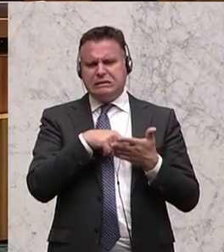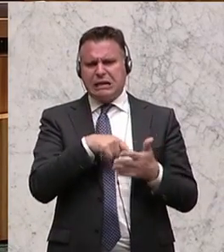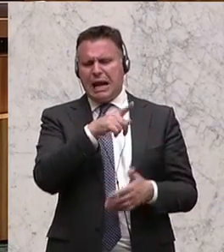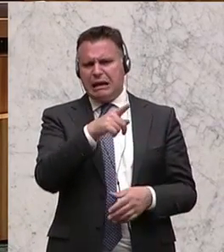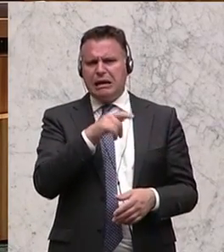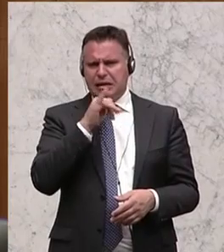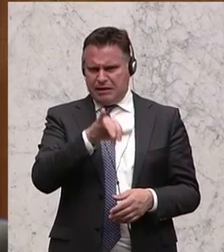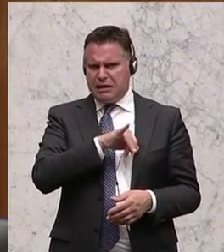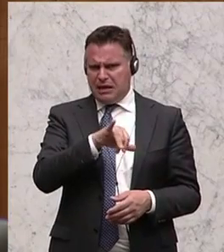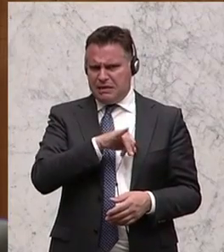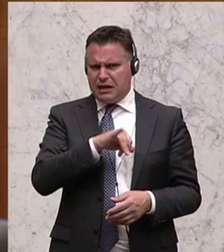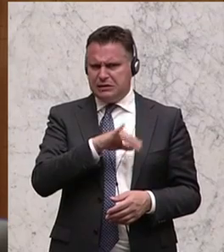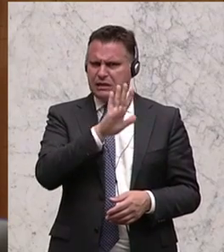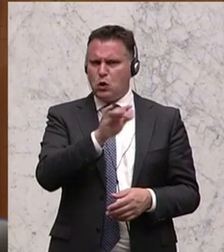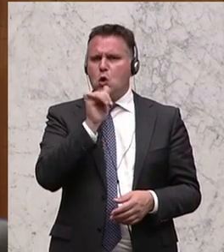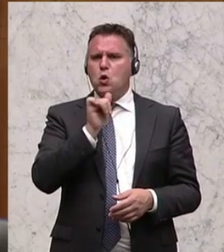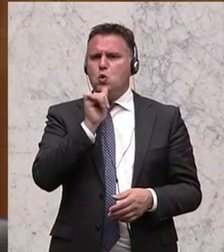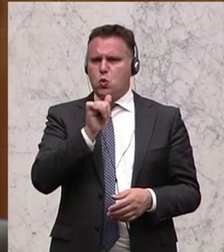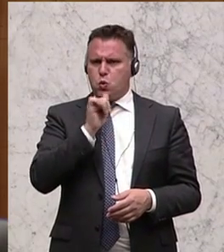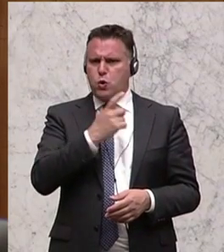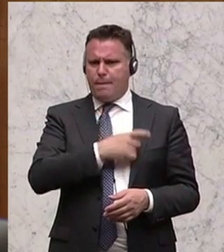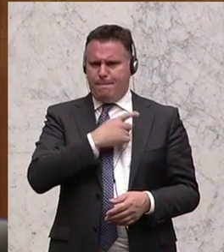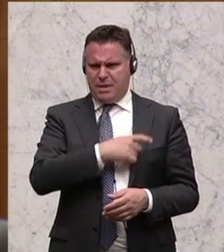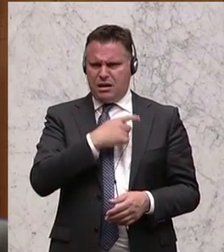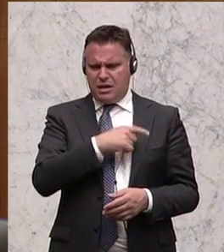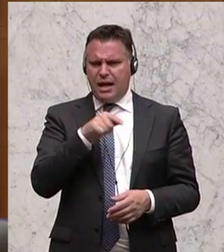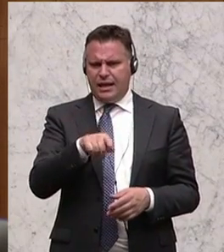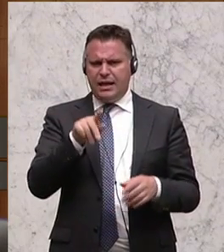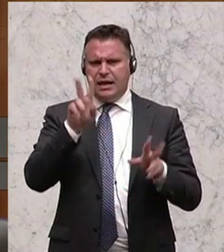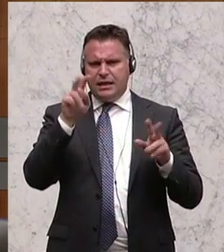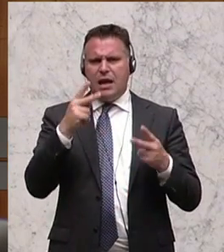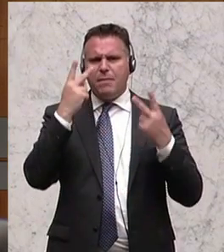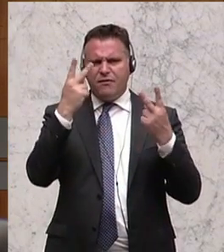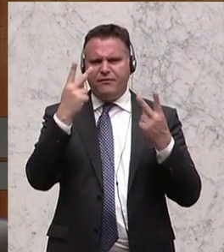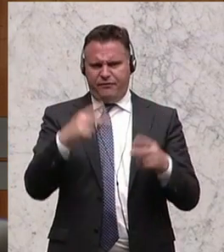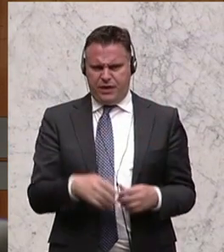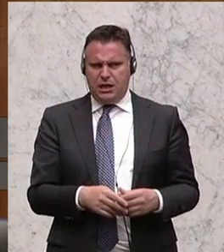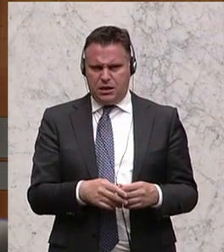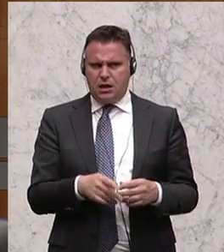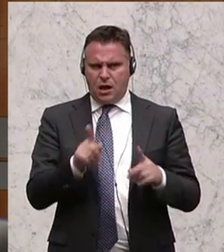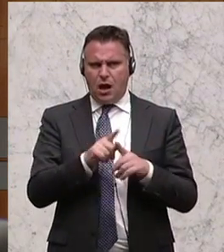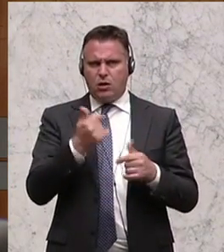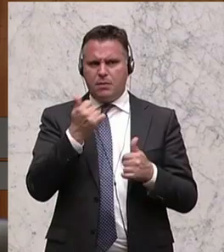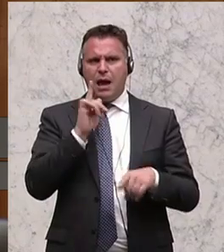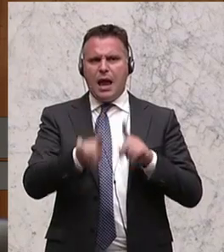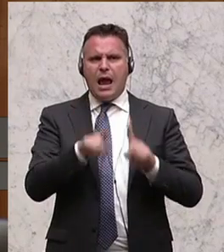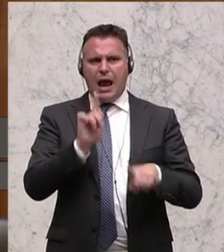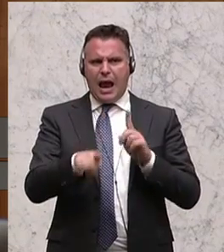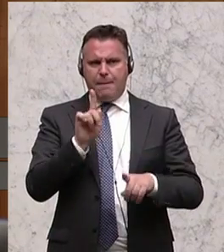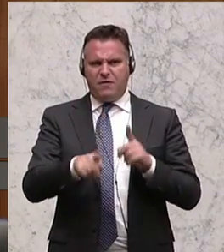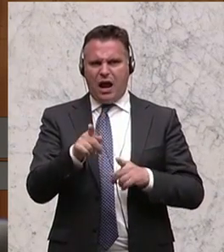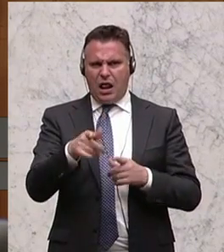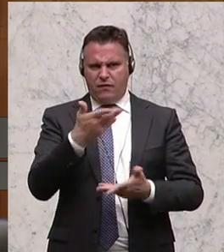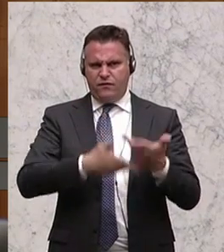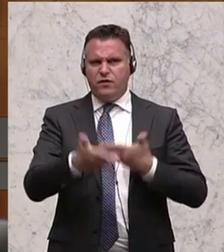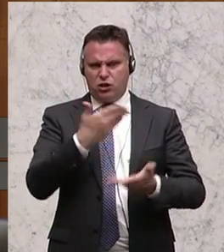Interesses der Grünen gegenüber wichtigen Fragen, etwa im Bereich der Abfallwirtschaft. Das müssen